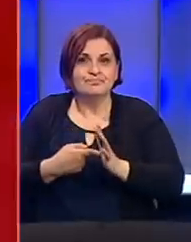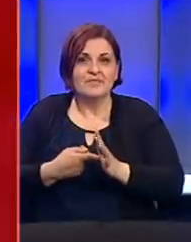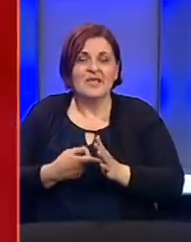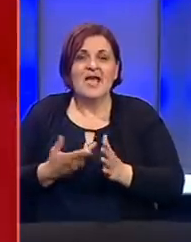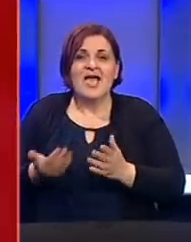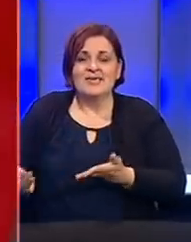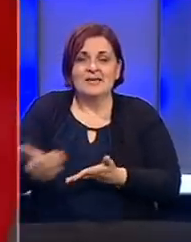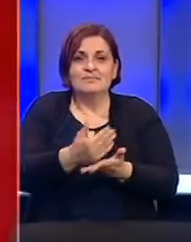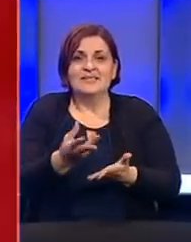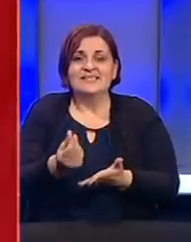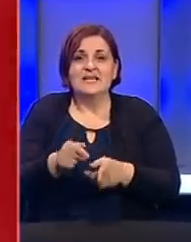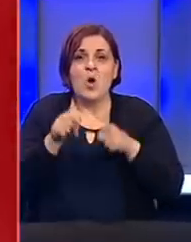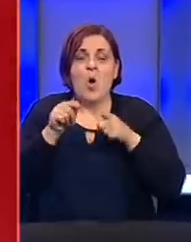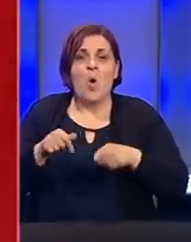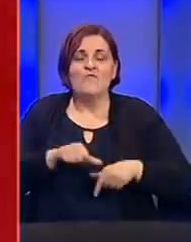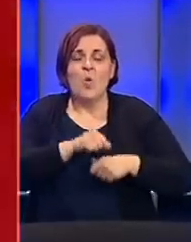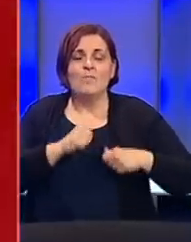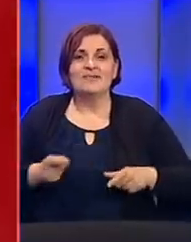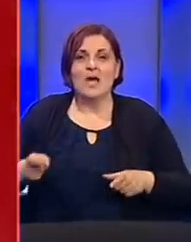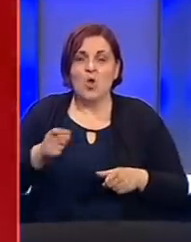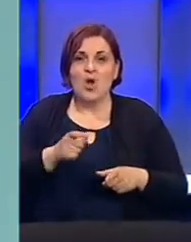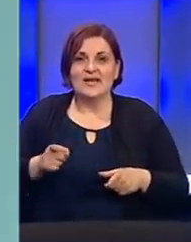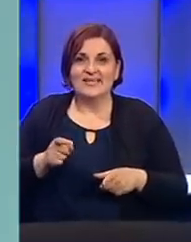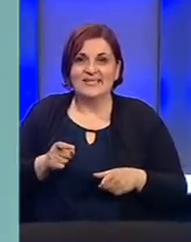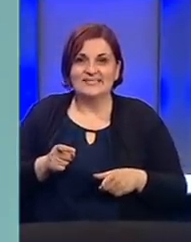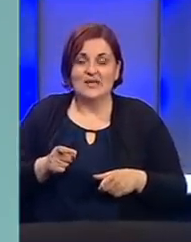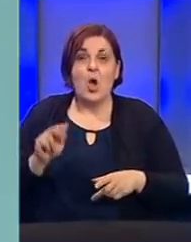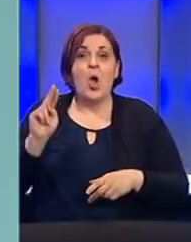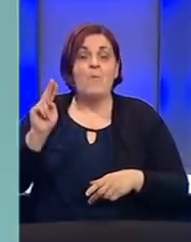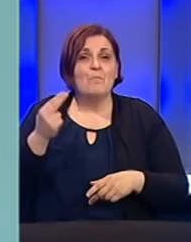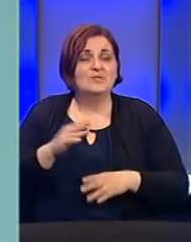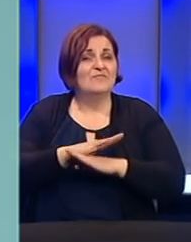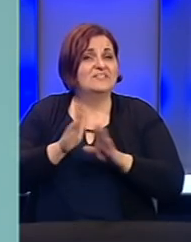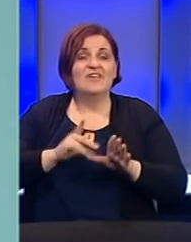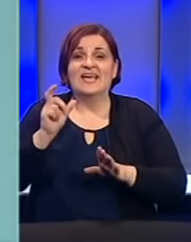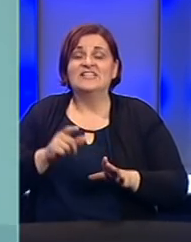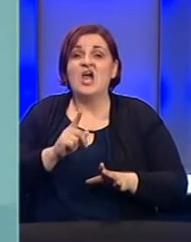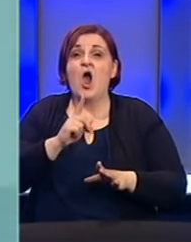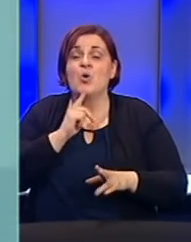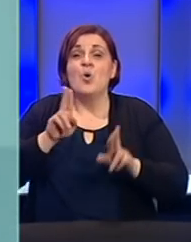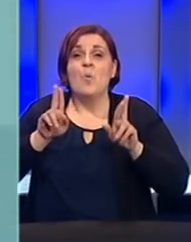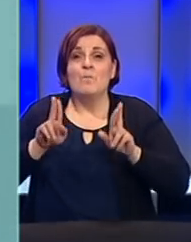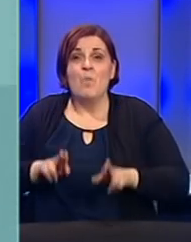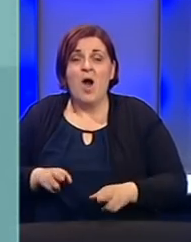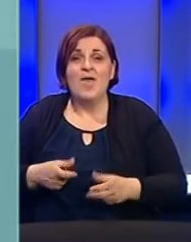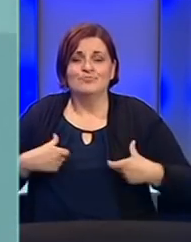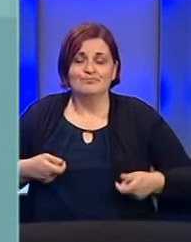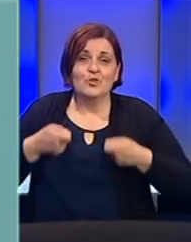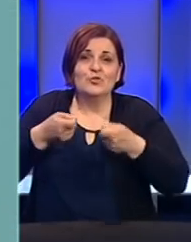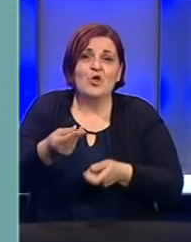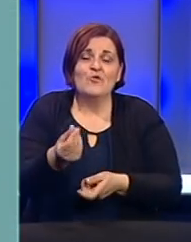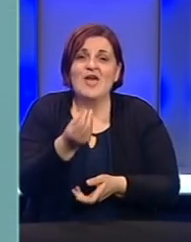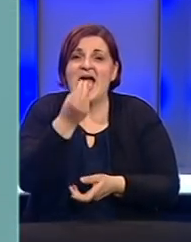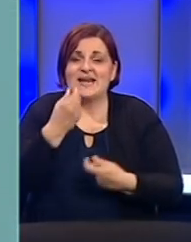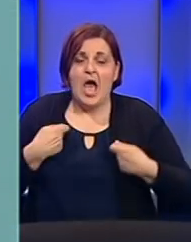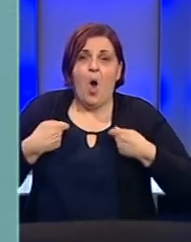priliv sredstava u ovoj humanitarnoj organizaciji. Pozivaju se svi građani koji su u mogućnosti da doniraju novac